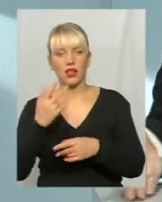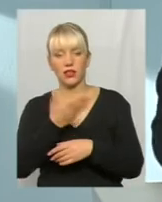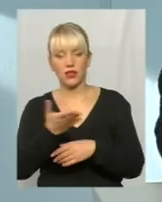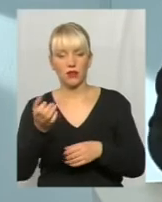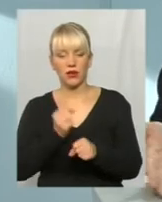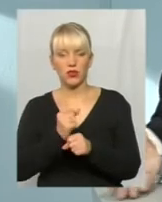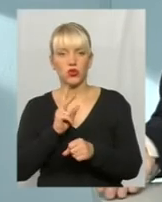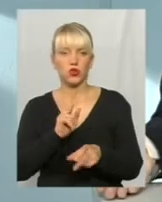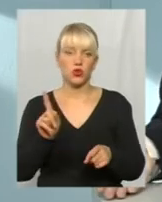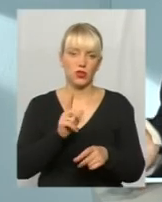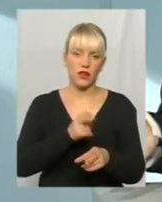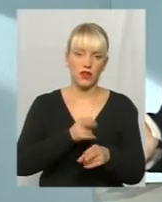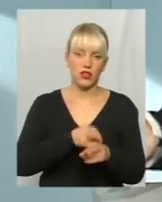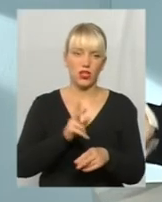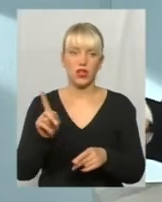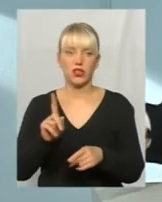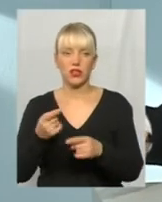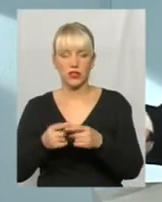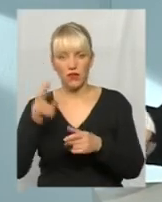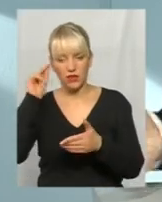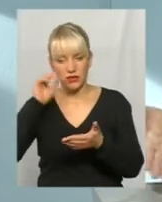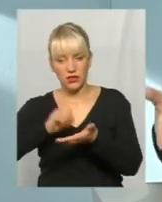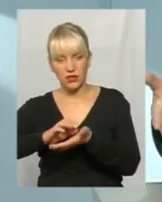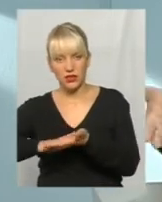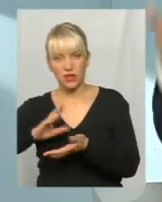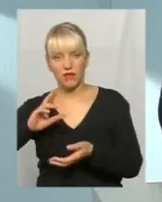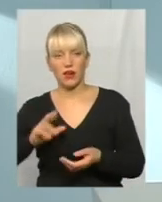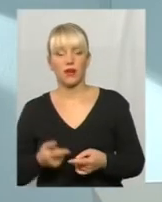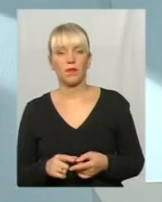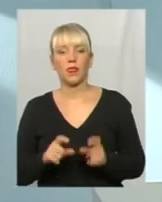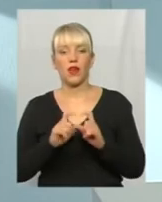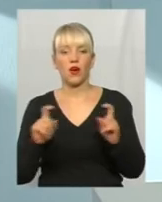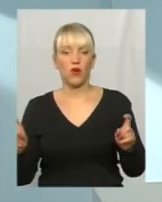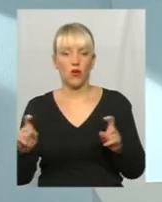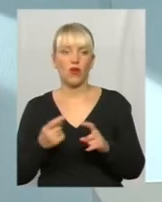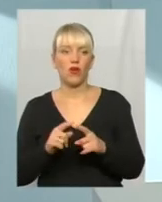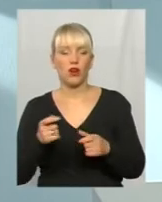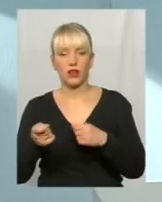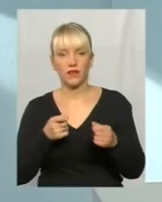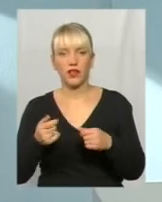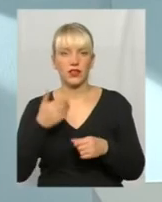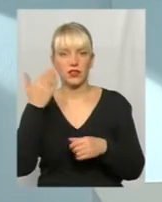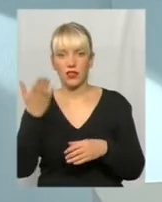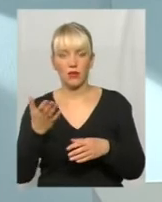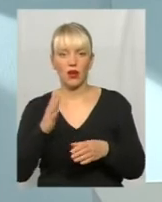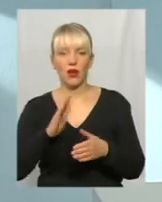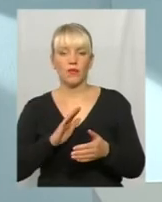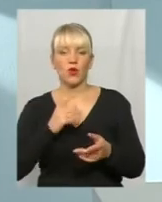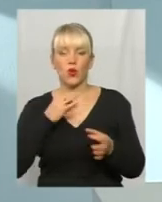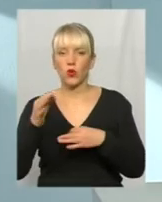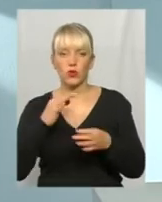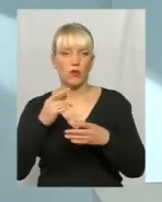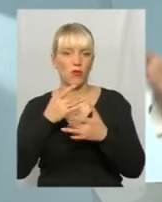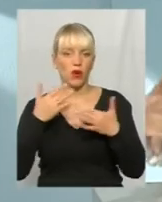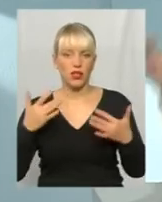що їм заважає, в чому це виражається в цифрах і фактах. Орган влади з ними консультується по різних